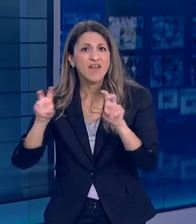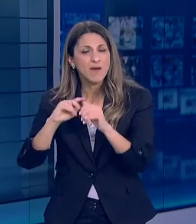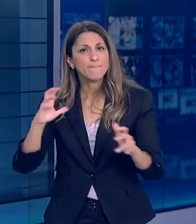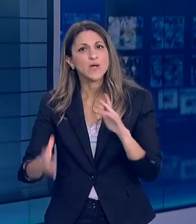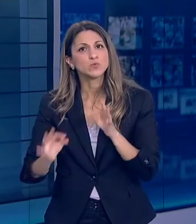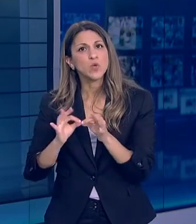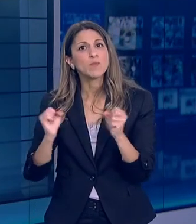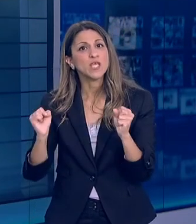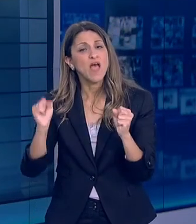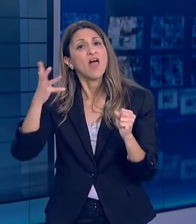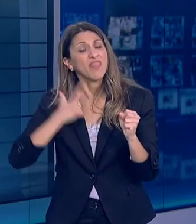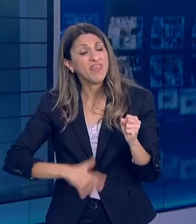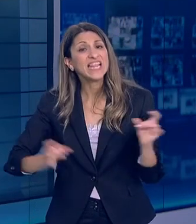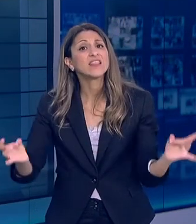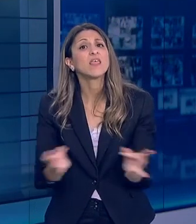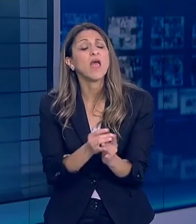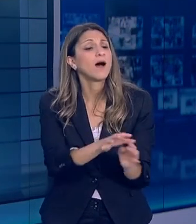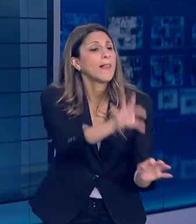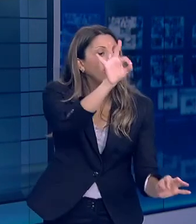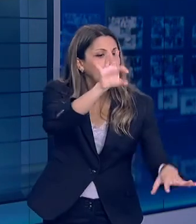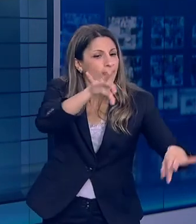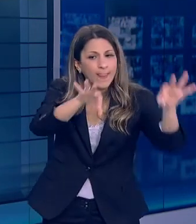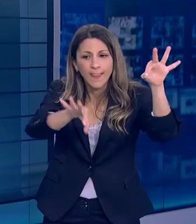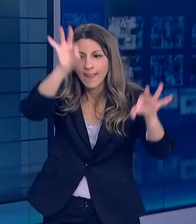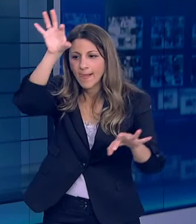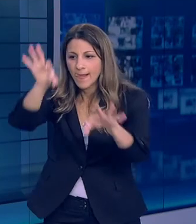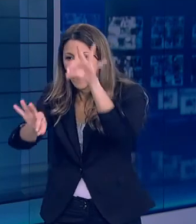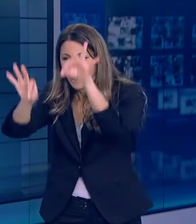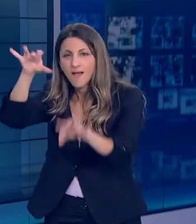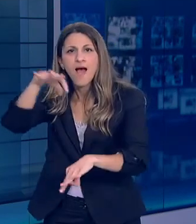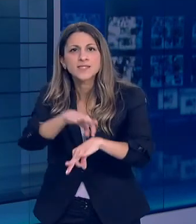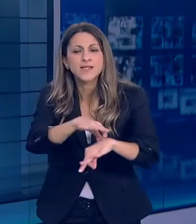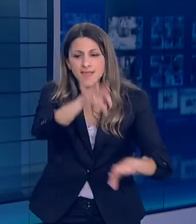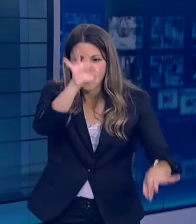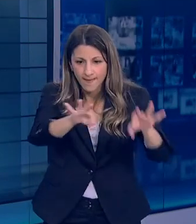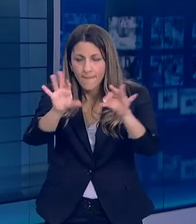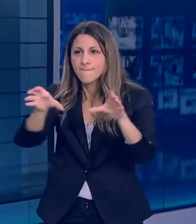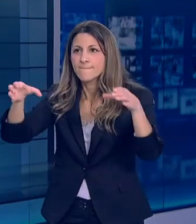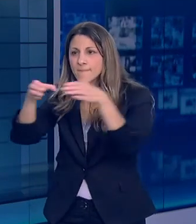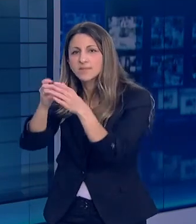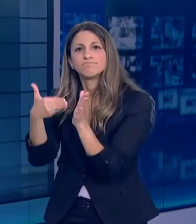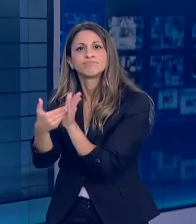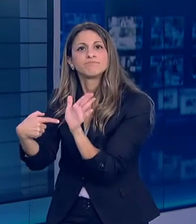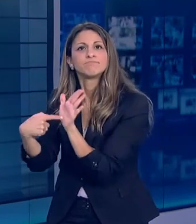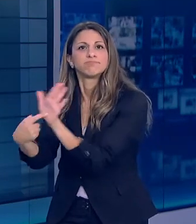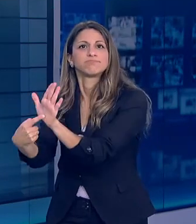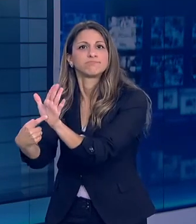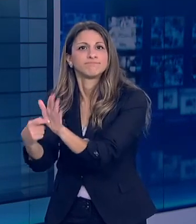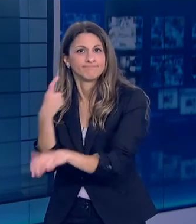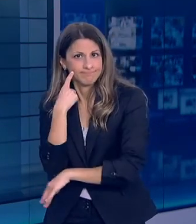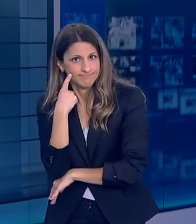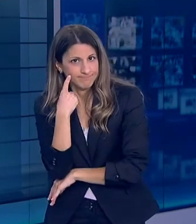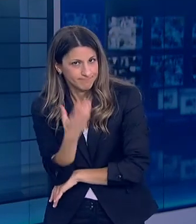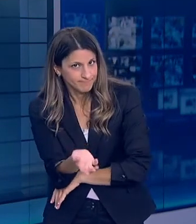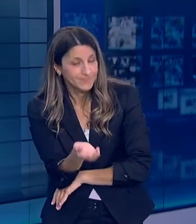Τυχιοποιημένη κλινική μελέτη Άρα είναι μια μελέτη που θα μας δώσει δεδομένα Τα οποία μπορούν να πιστέψουμε πολύ περισσότερο Από τα δεδομένα παρατήρησης της μελέτης του Λάνσετ